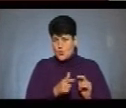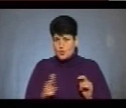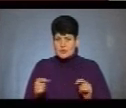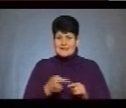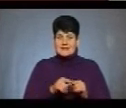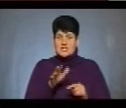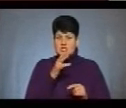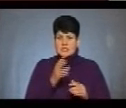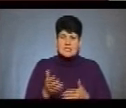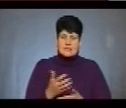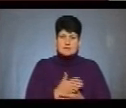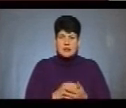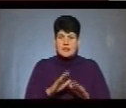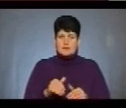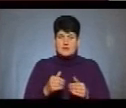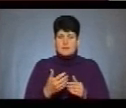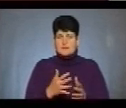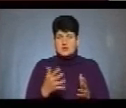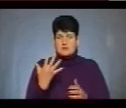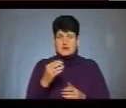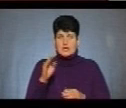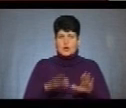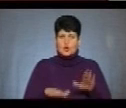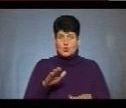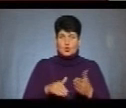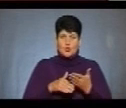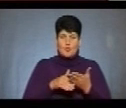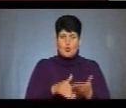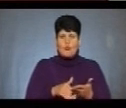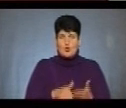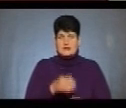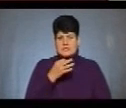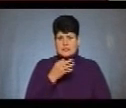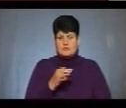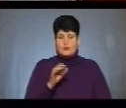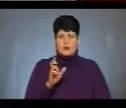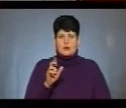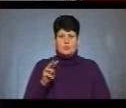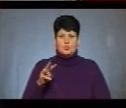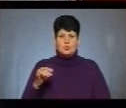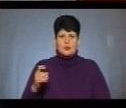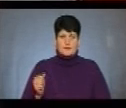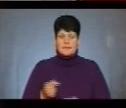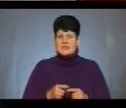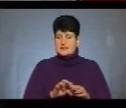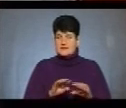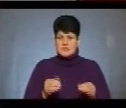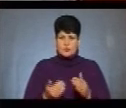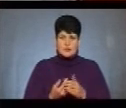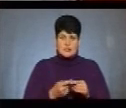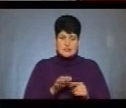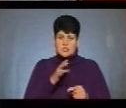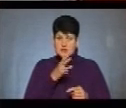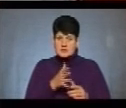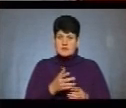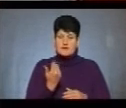За цей час назбирали і передали більше п'яти тонн допомоги, розповів військовий волонтер Богдан Муха. І це всі новини на цю пору. З вами